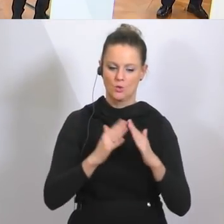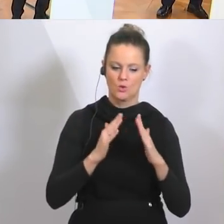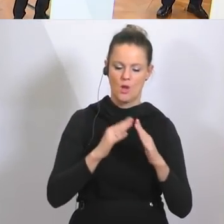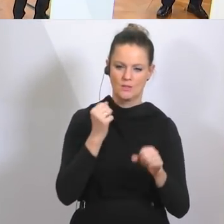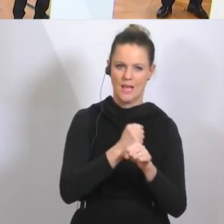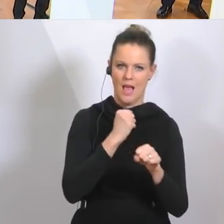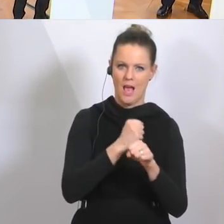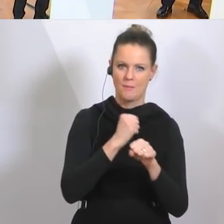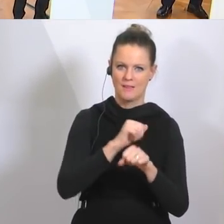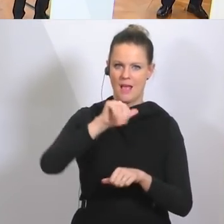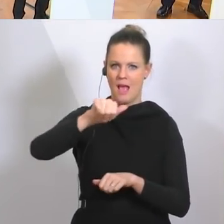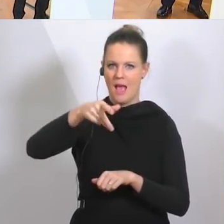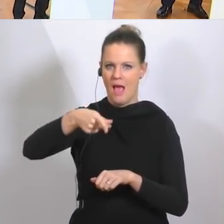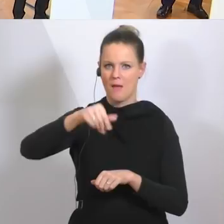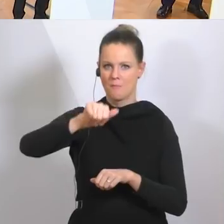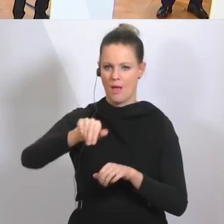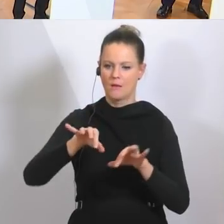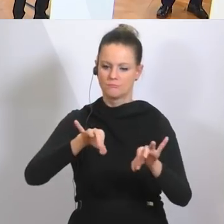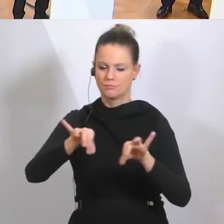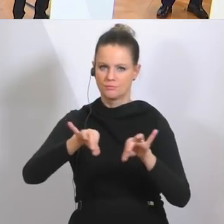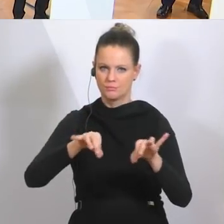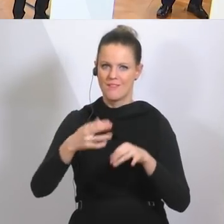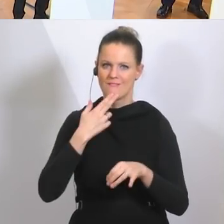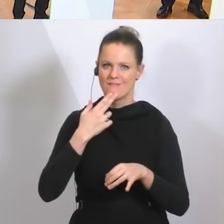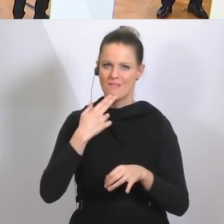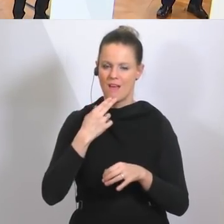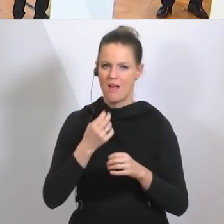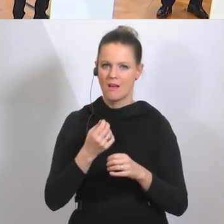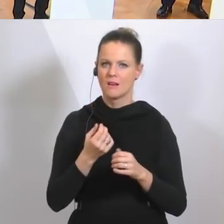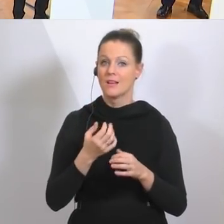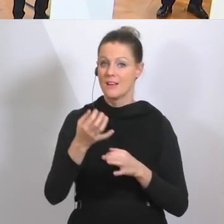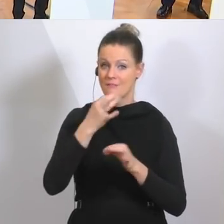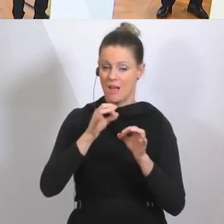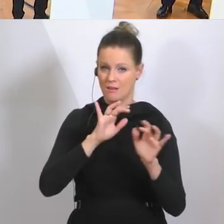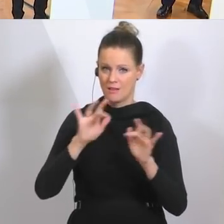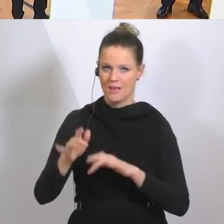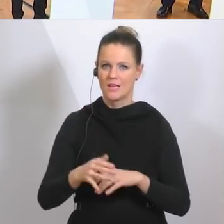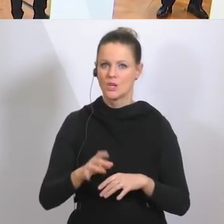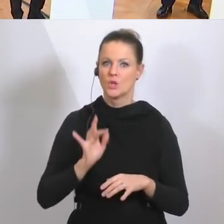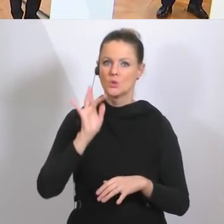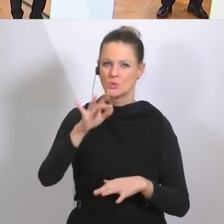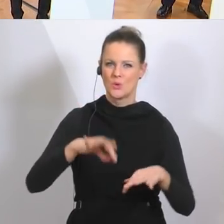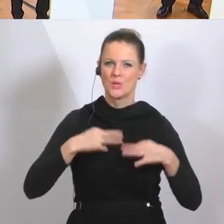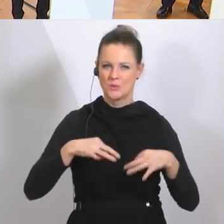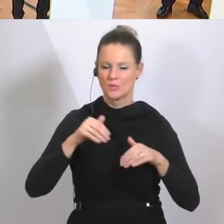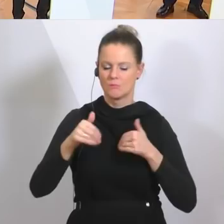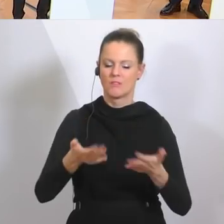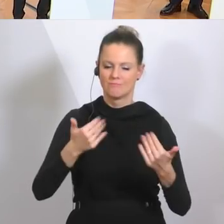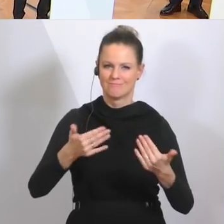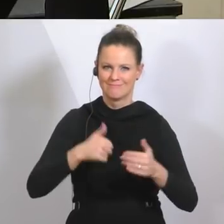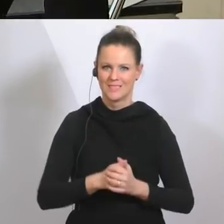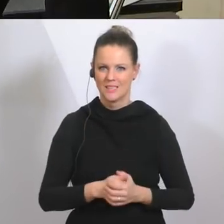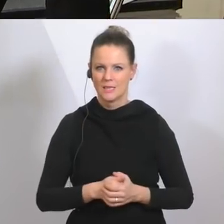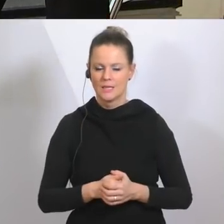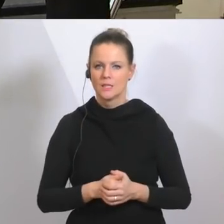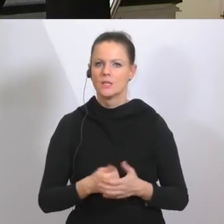werden, deren Fragen. Bitte, wenn wir ein paar Fragen stellen. Ich habe einen Haufen Fragen an den Herrn Gesundheitsminister. Erstens mal das Schutzkonzept